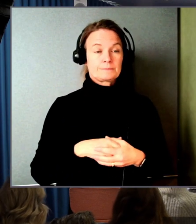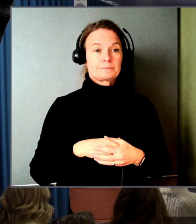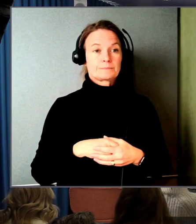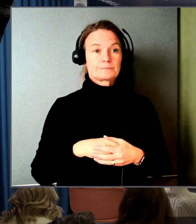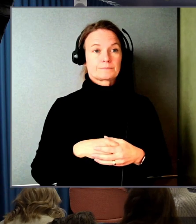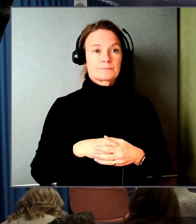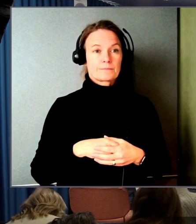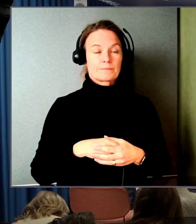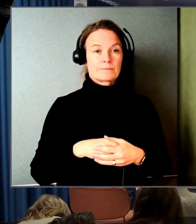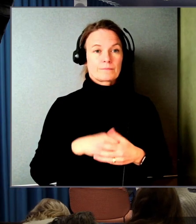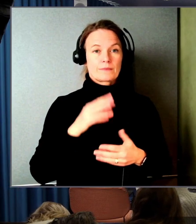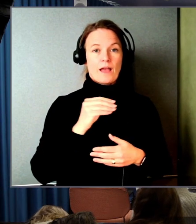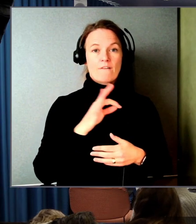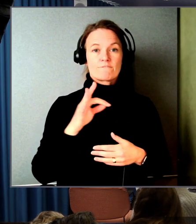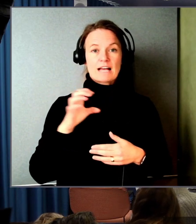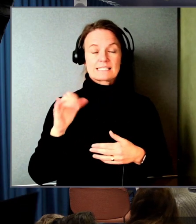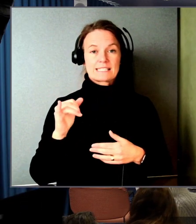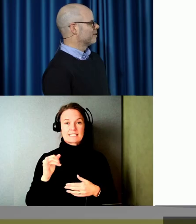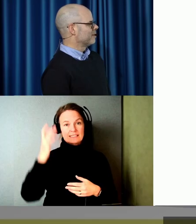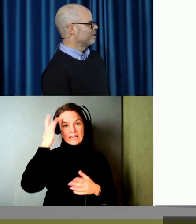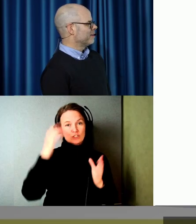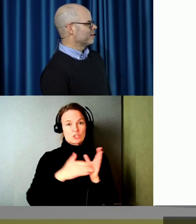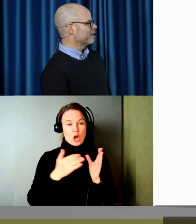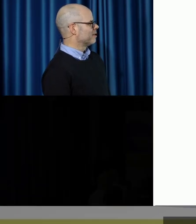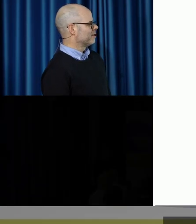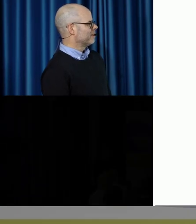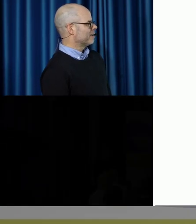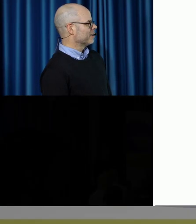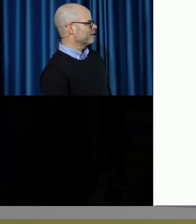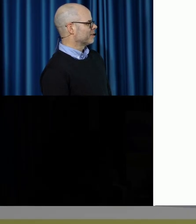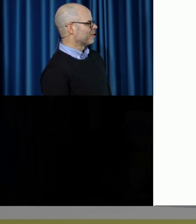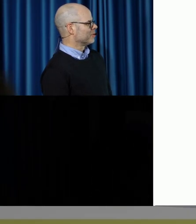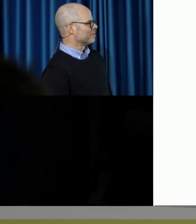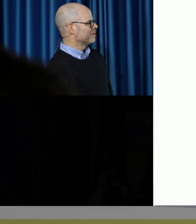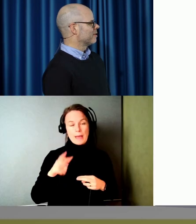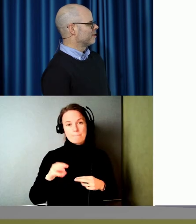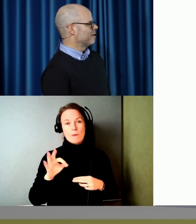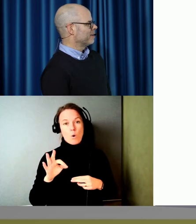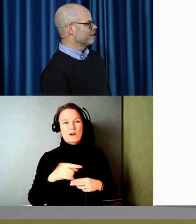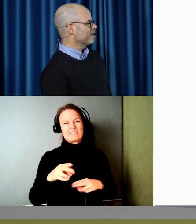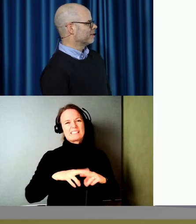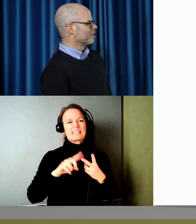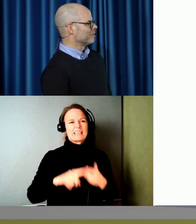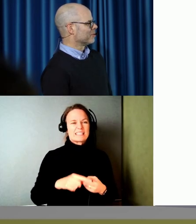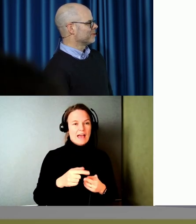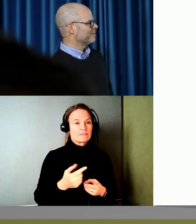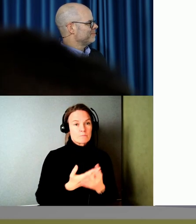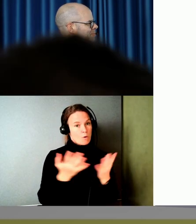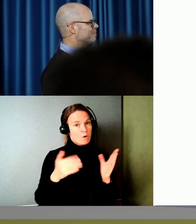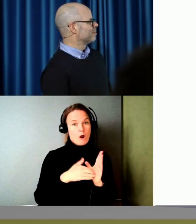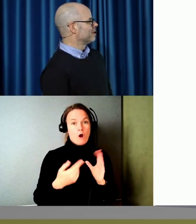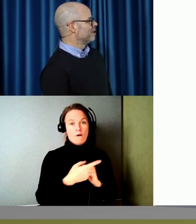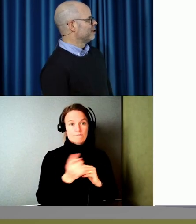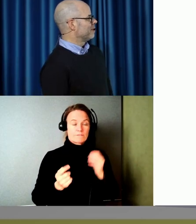Det står Afasiförbundet, Hjärnskadeförbundet, Hjärnkraft, RSMH. Ni känner säkert igen en hel del av dem.